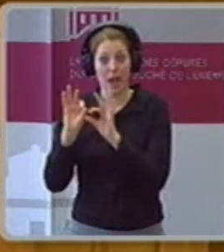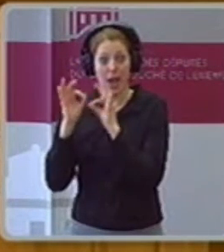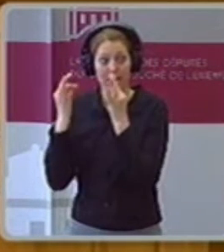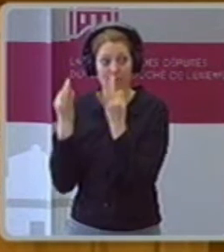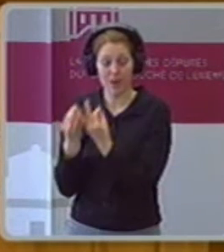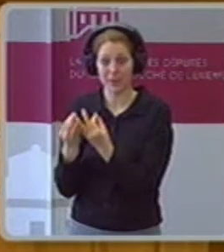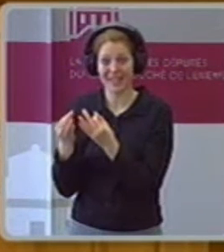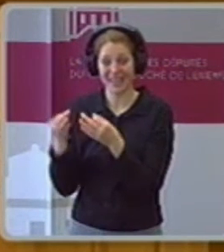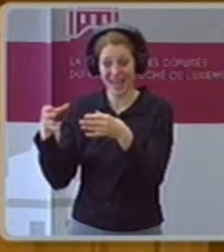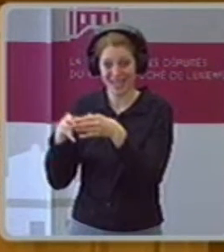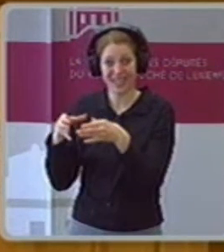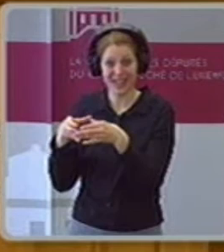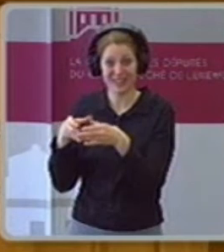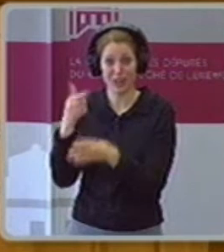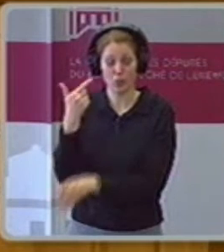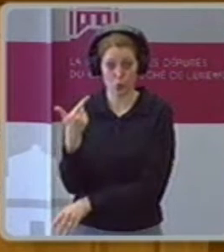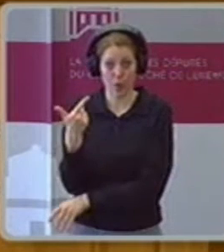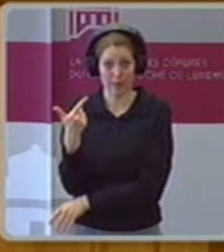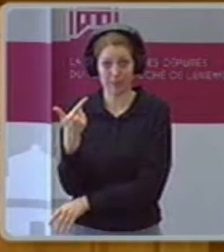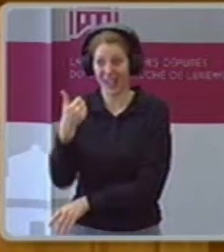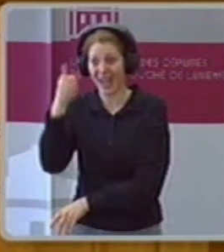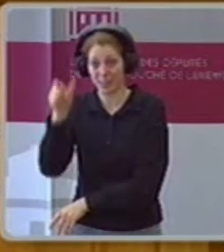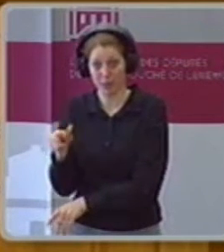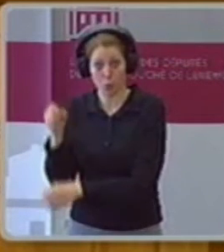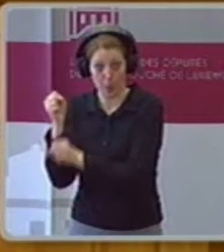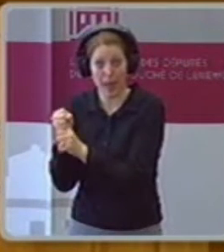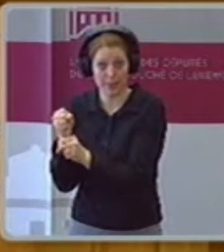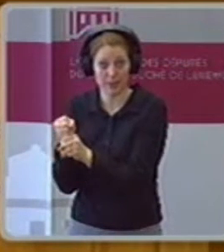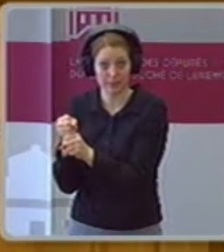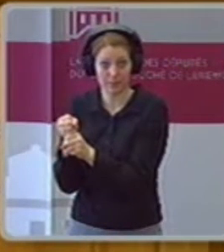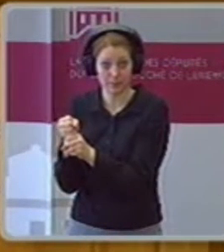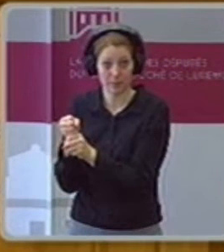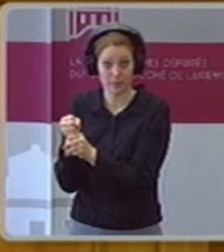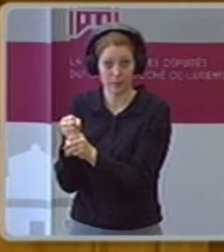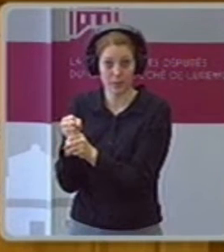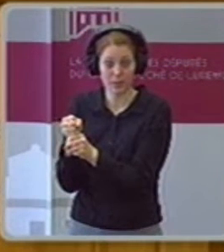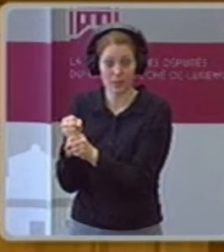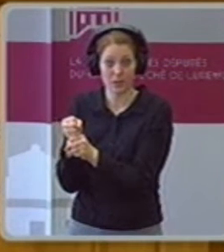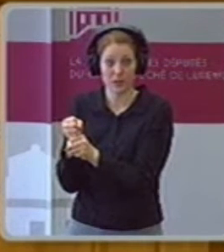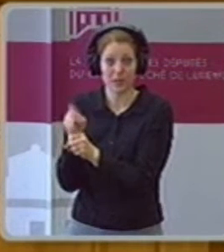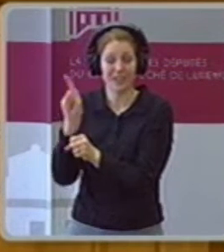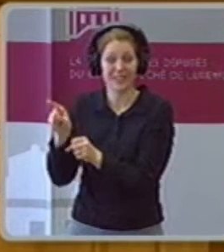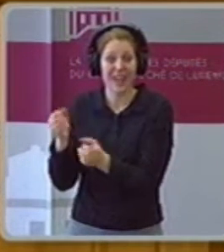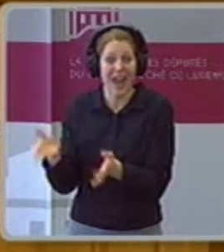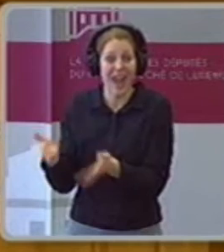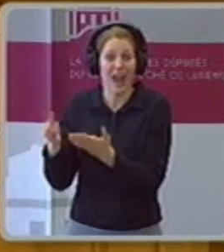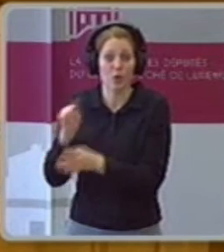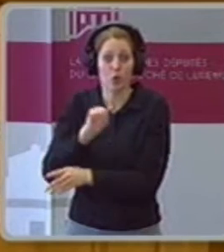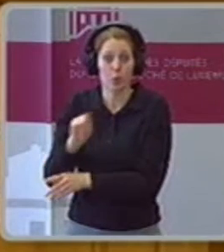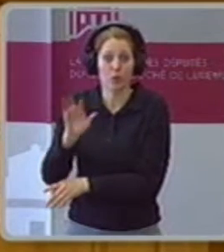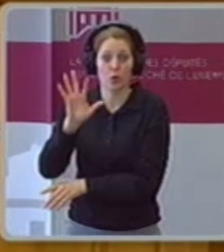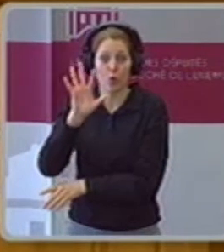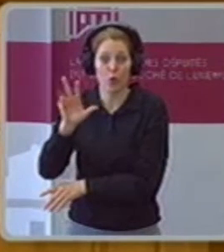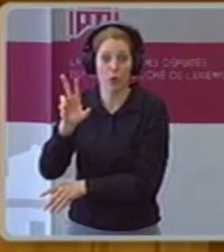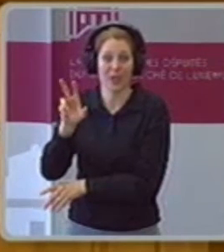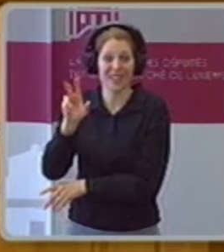schafft, in einer Familie, kriegt Steuereerlichtungen bis 35.000 Euro, dem Mound. an der Familie, die 2 schaffen,